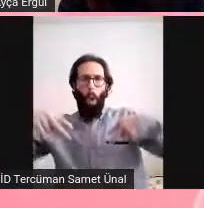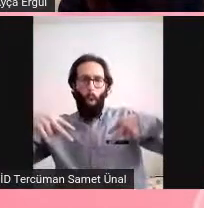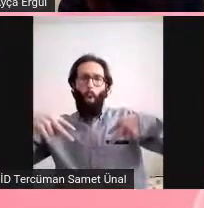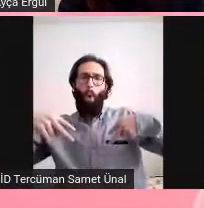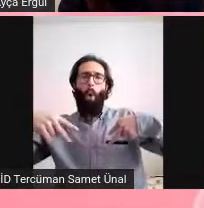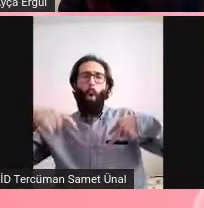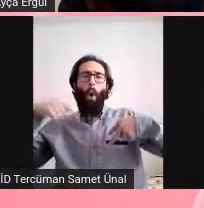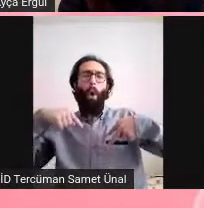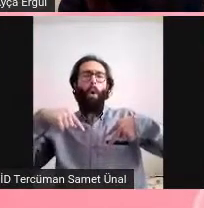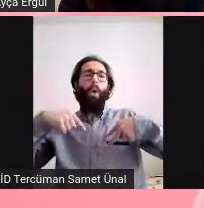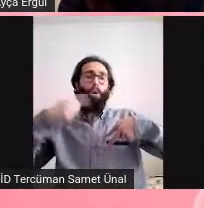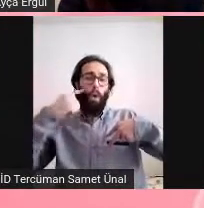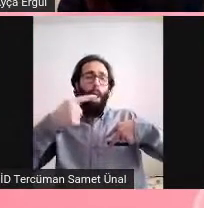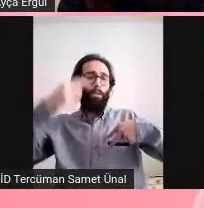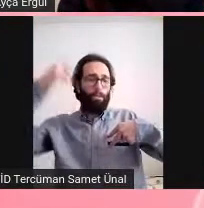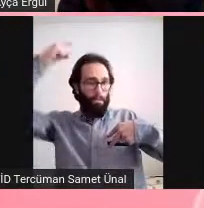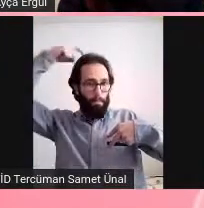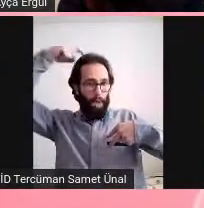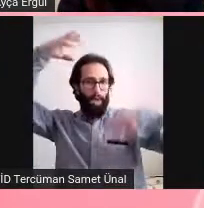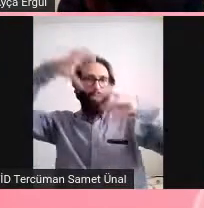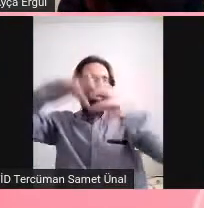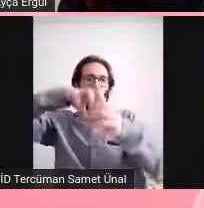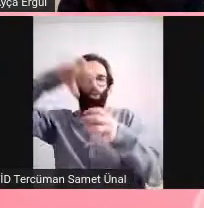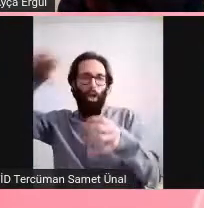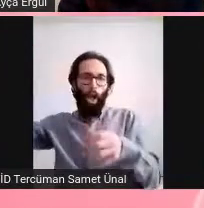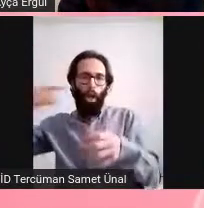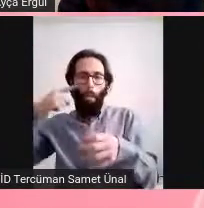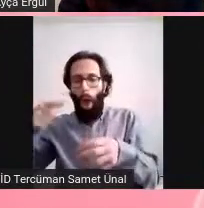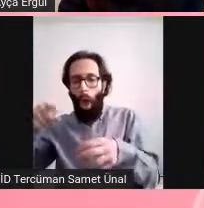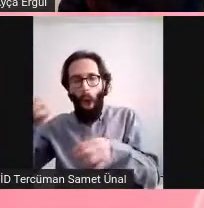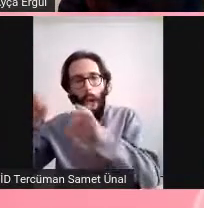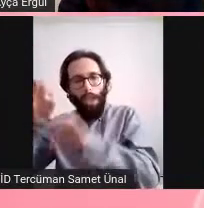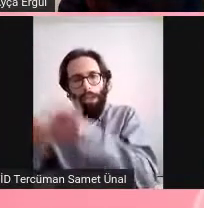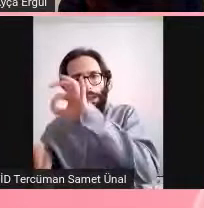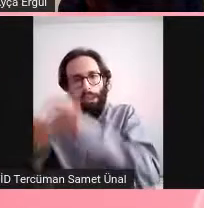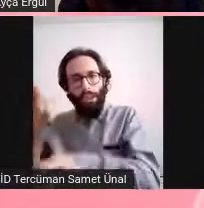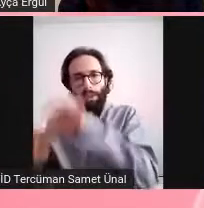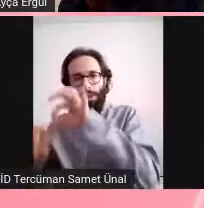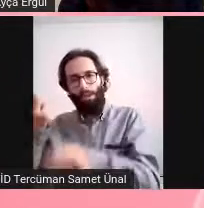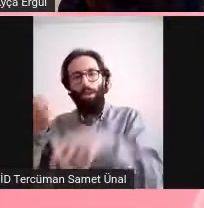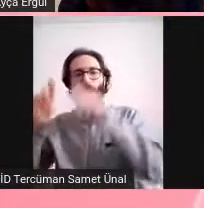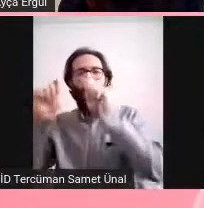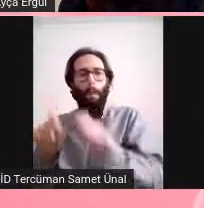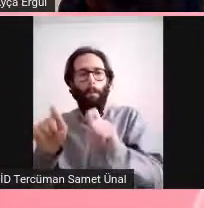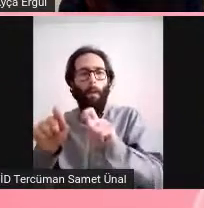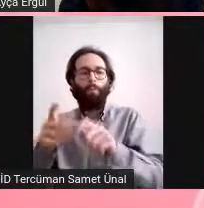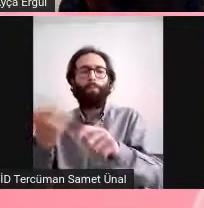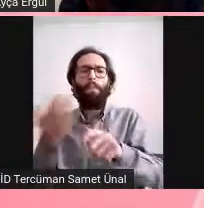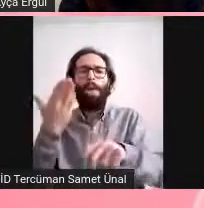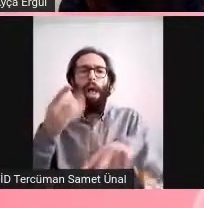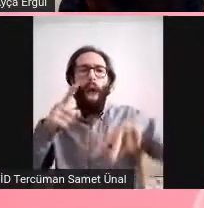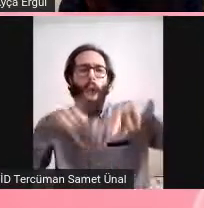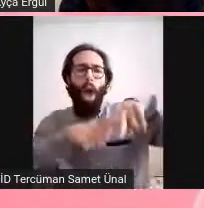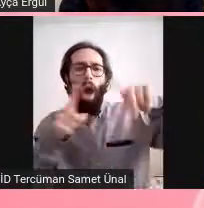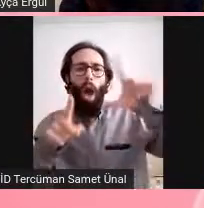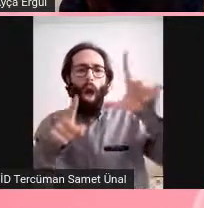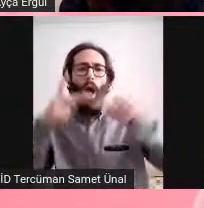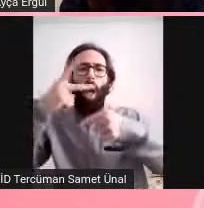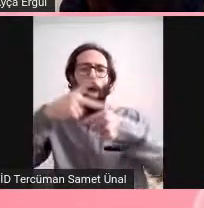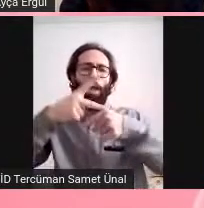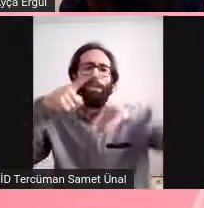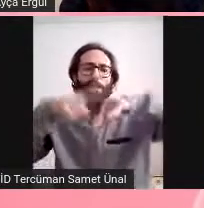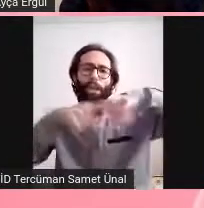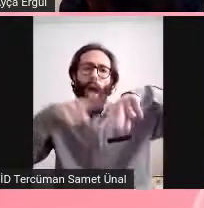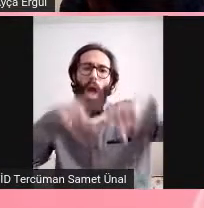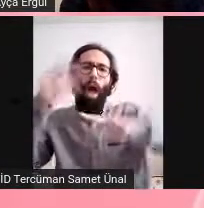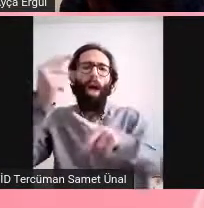çıkarıp onu da inceleme yapmak gibi. Mesela Alzheimer'da bilinen o amiloik plakların oluşturduğu